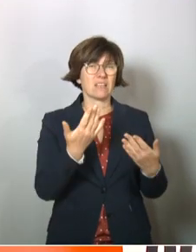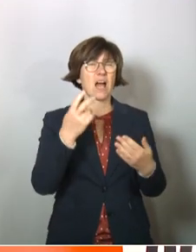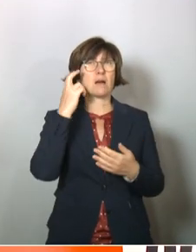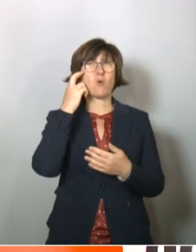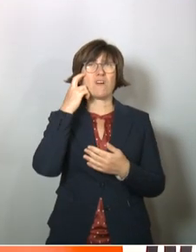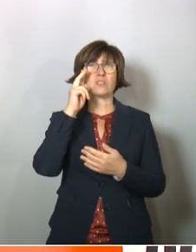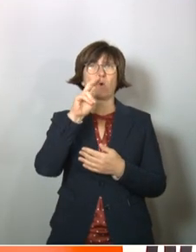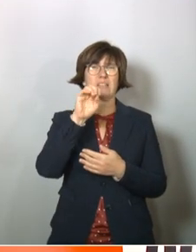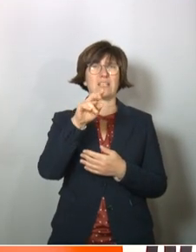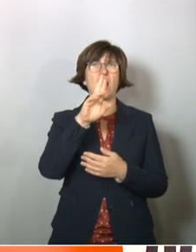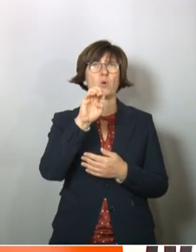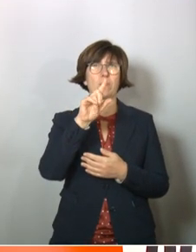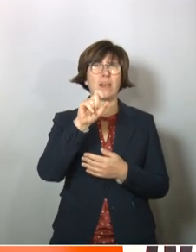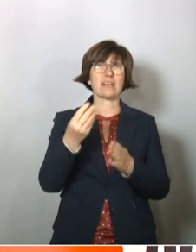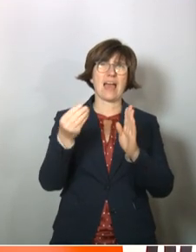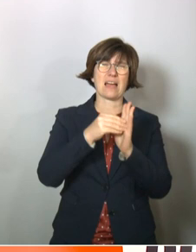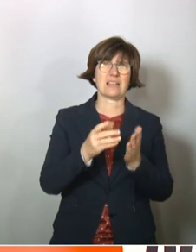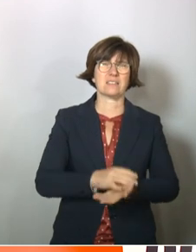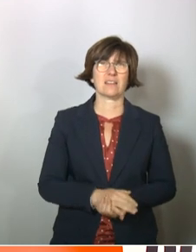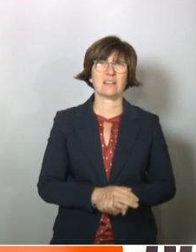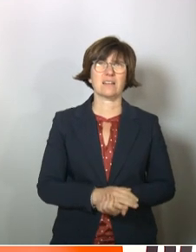Herr Professor, möchten Sie auch noch einen Satz ergänzen?